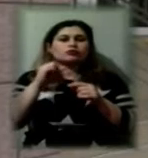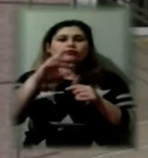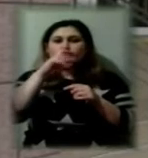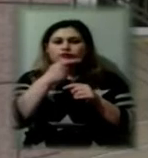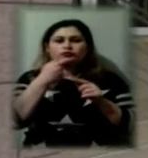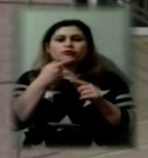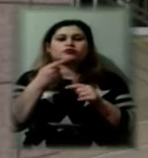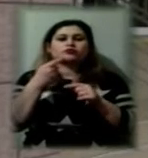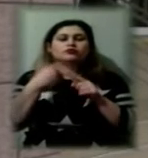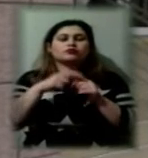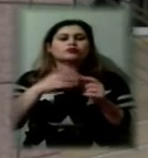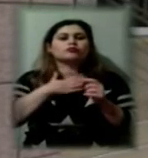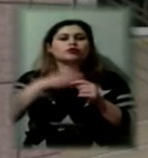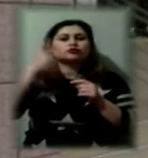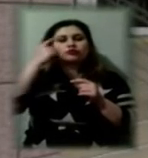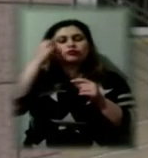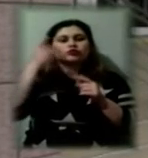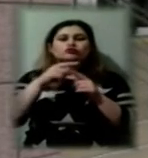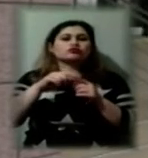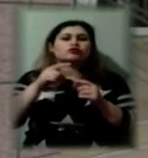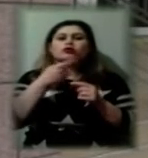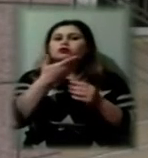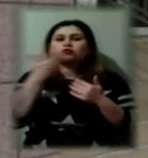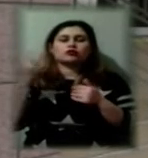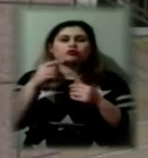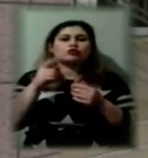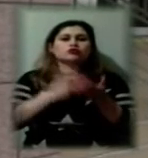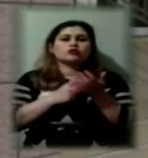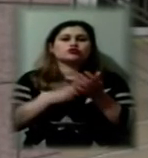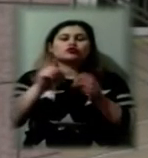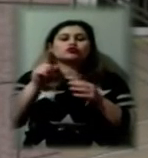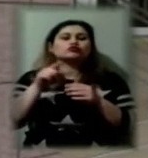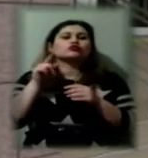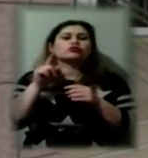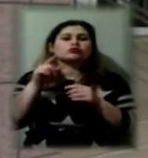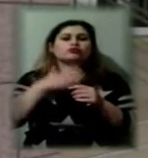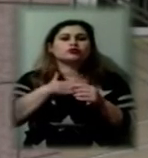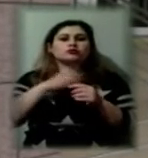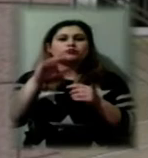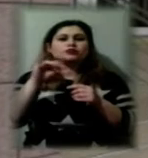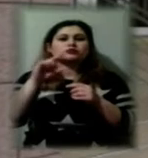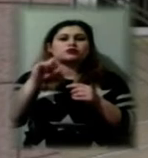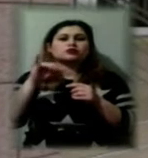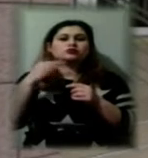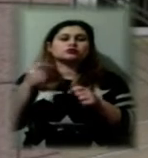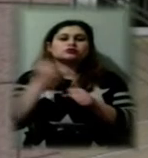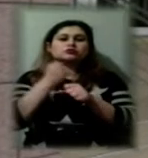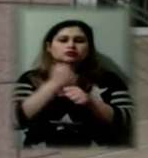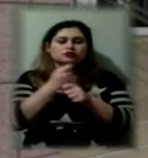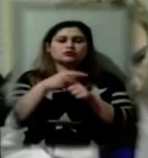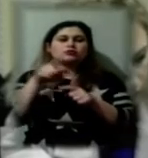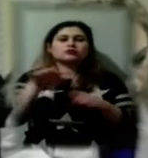на нашу думку, відсутні будь-які докази, які б вказували, що саме наш підзахисний вчинив саме ті дії, які йому